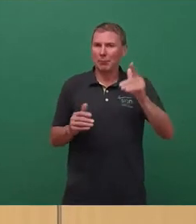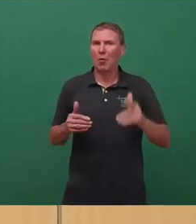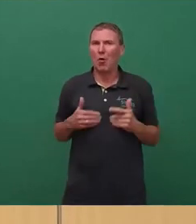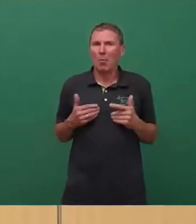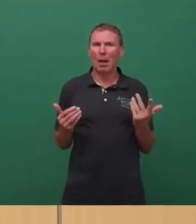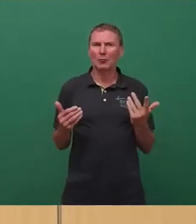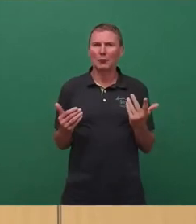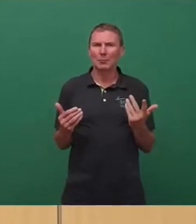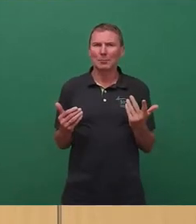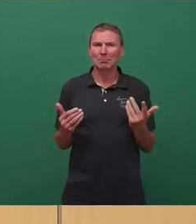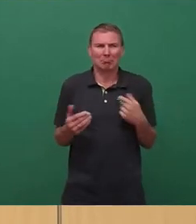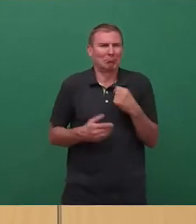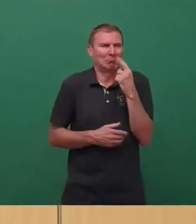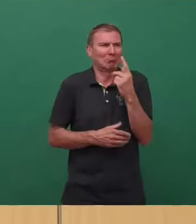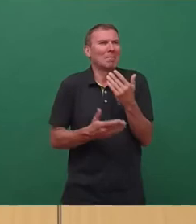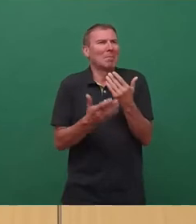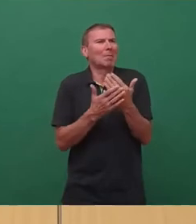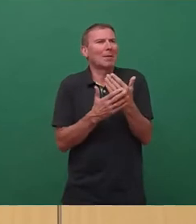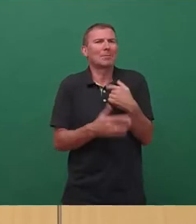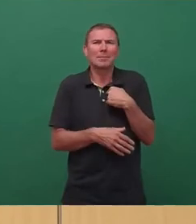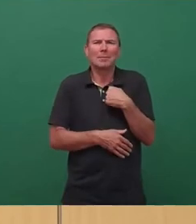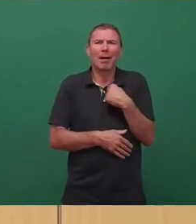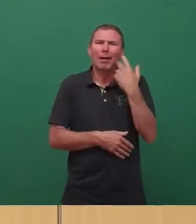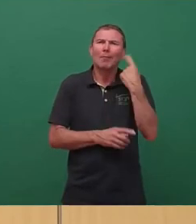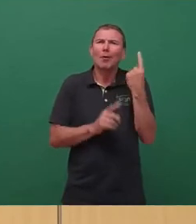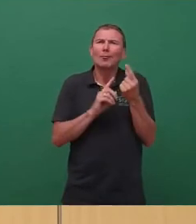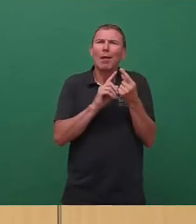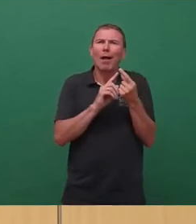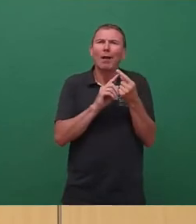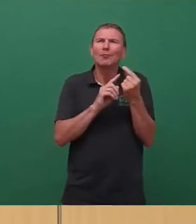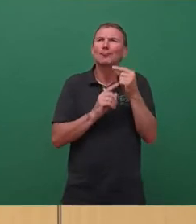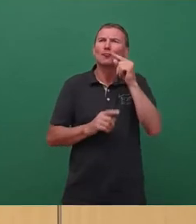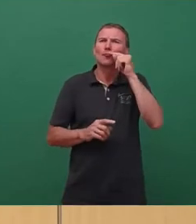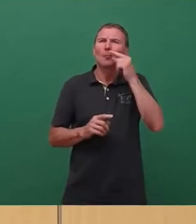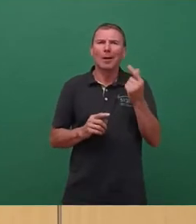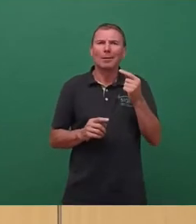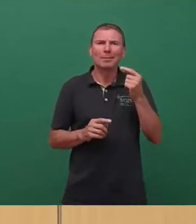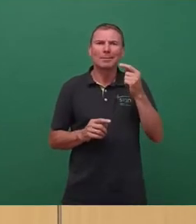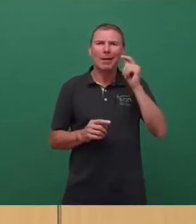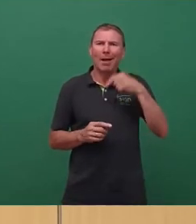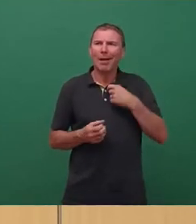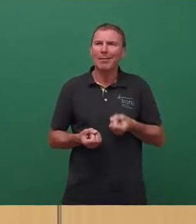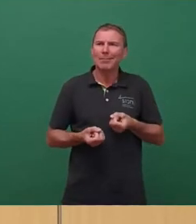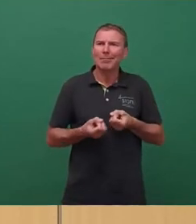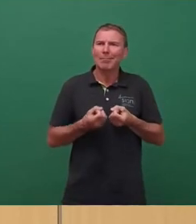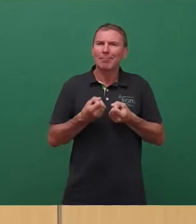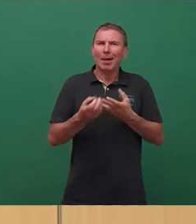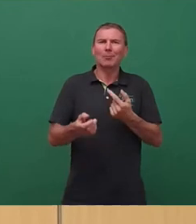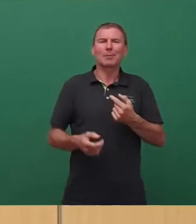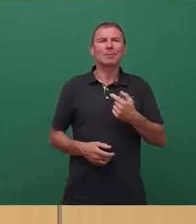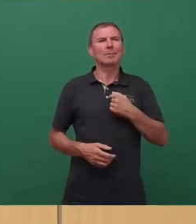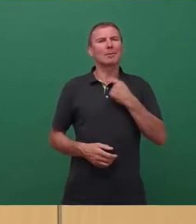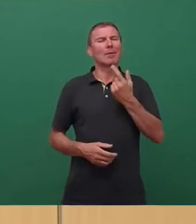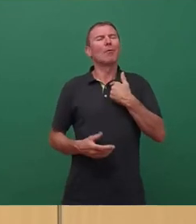unernsthaft gemeinten Behauptung oder Empfehlung